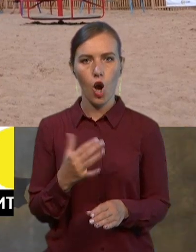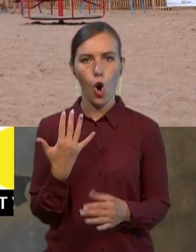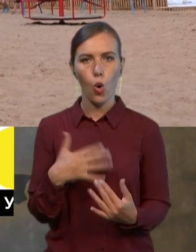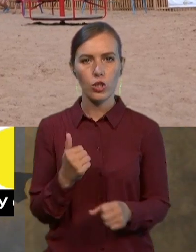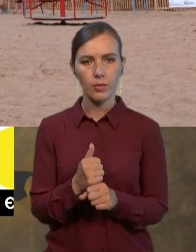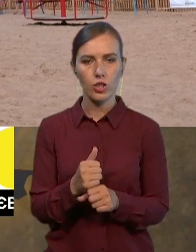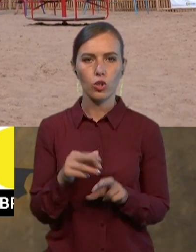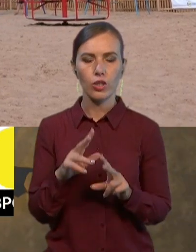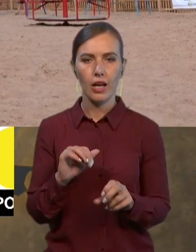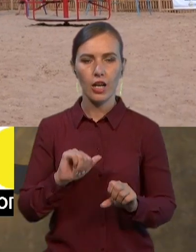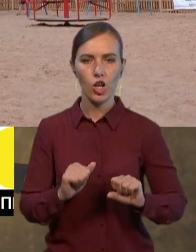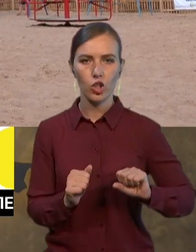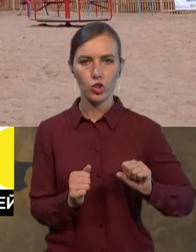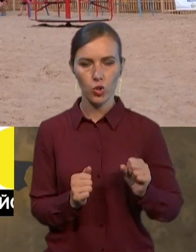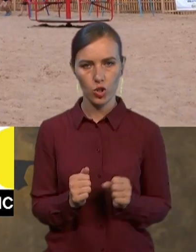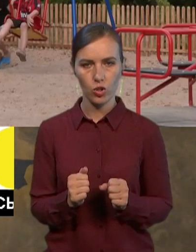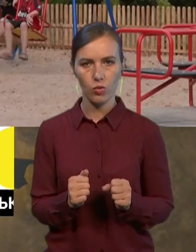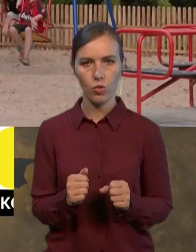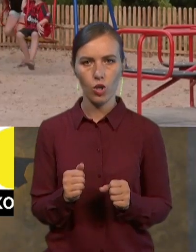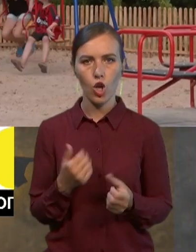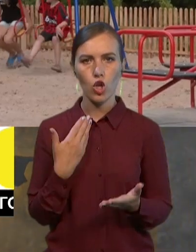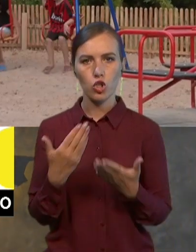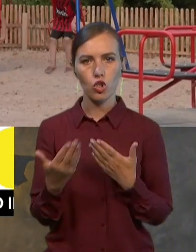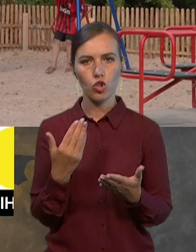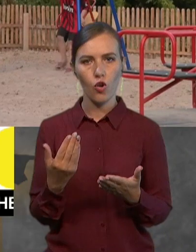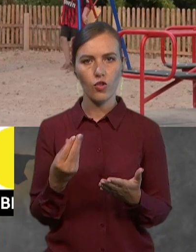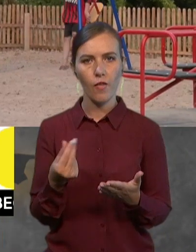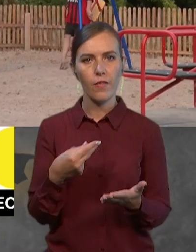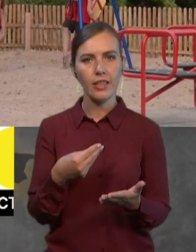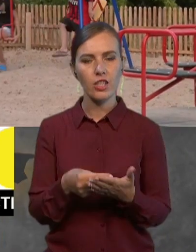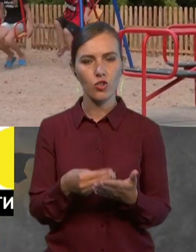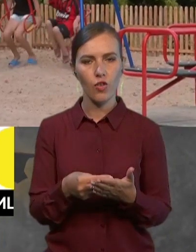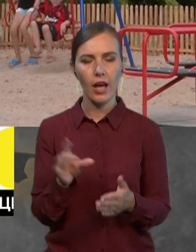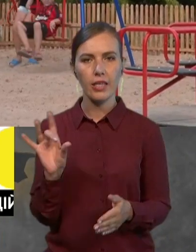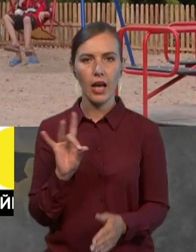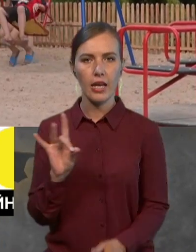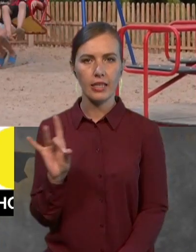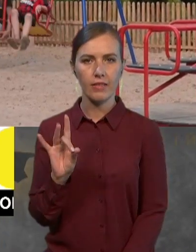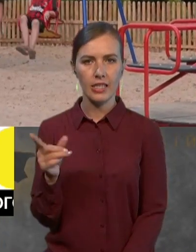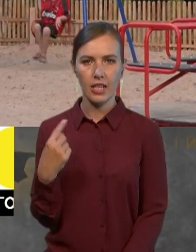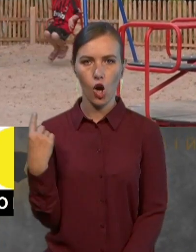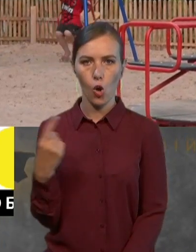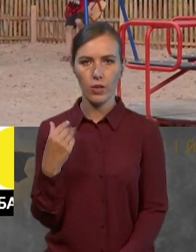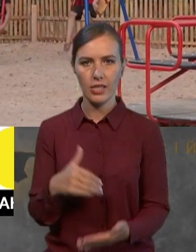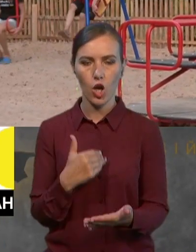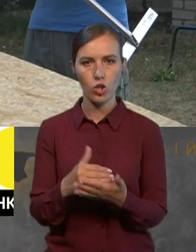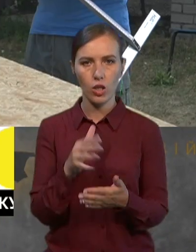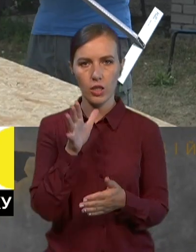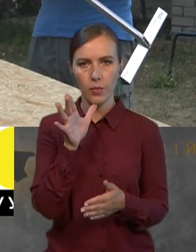як друзі з друзями. Стосовно фінансування, то Рівненська область за останній період